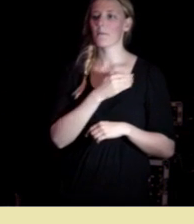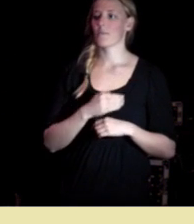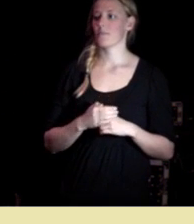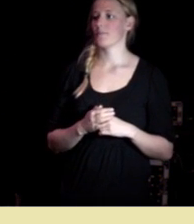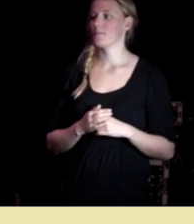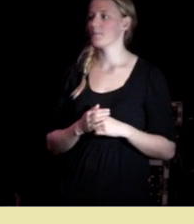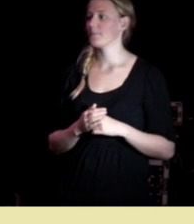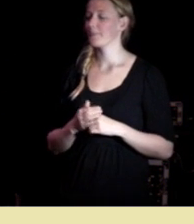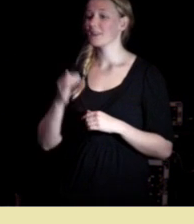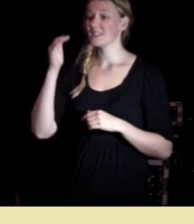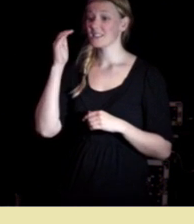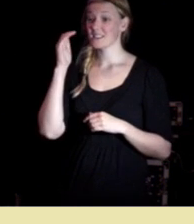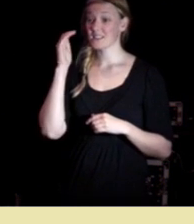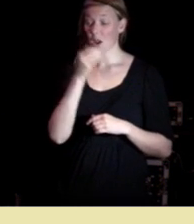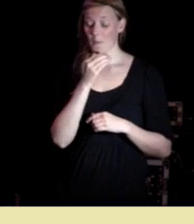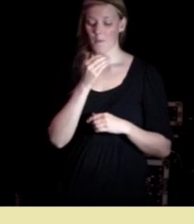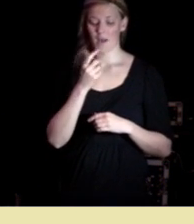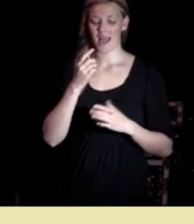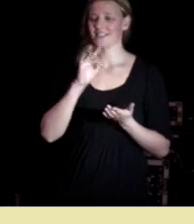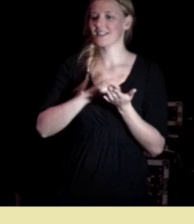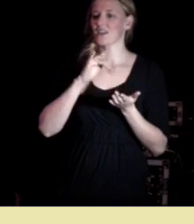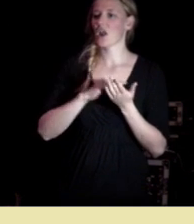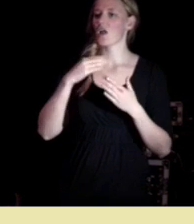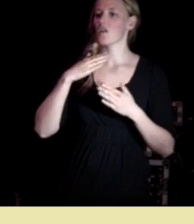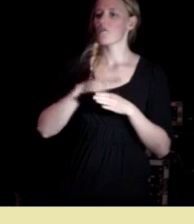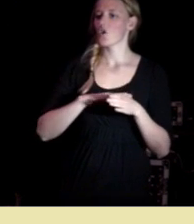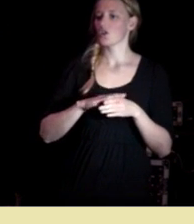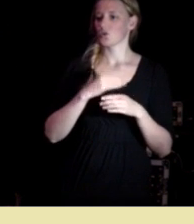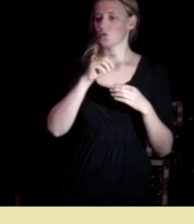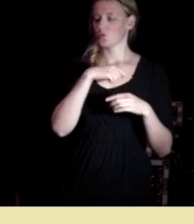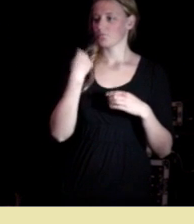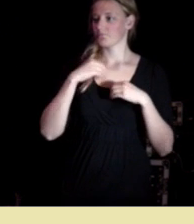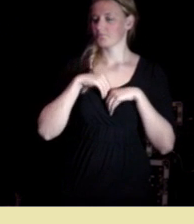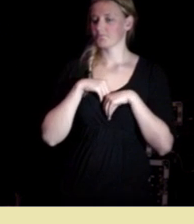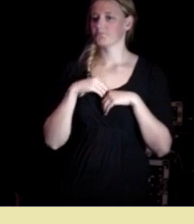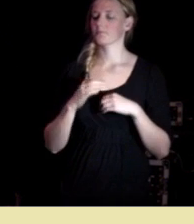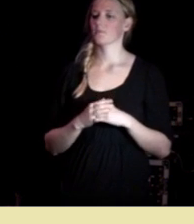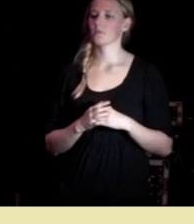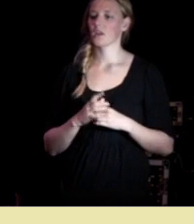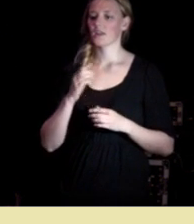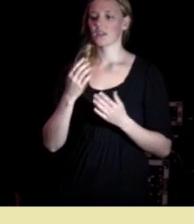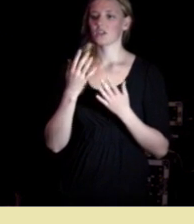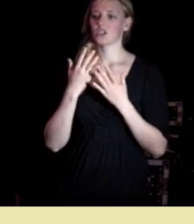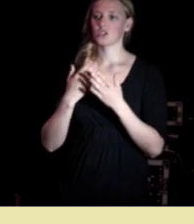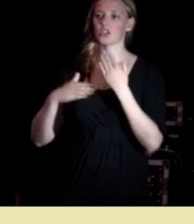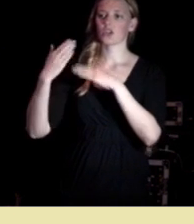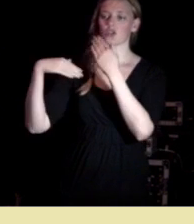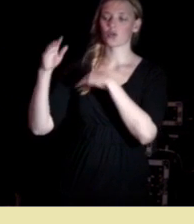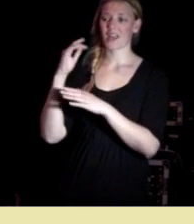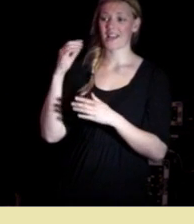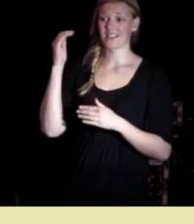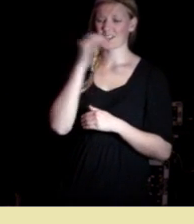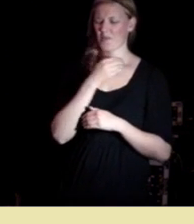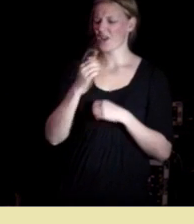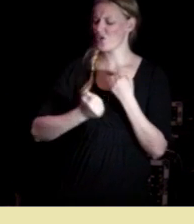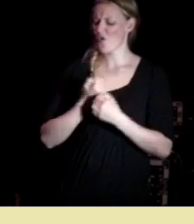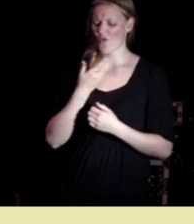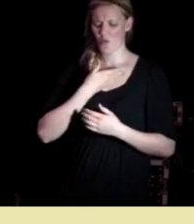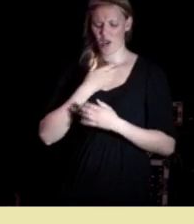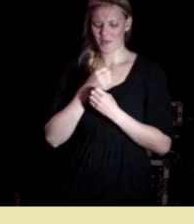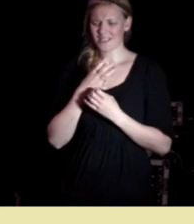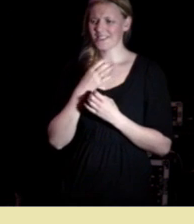skam er en av de sentrale følelsene hos oss den tradisjonelle skammen jeg gjør for mye ut av meg selv